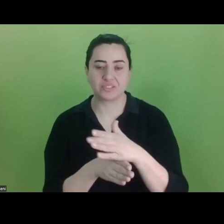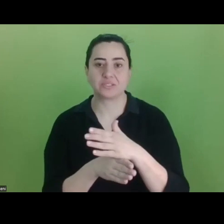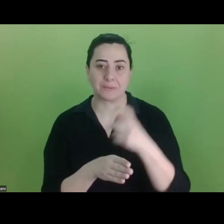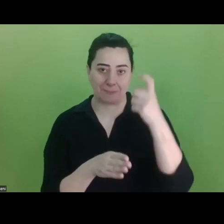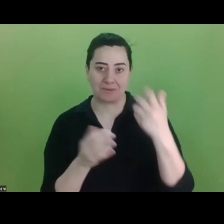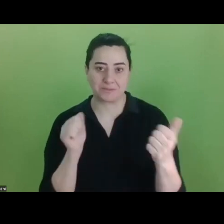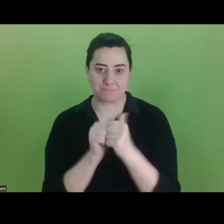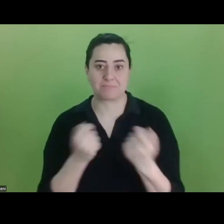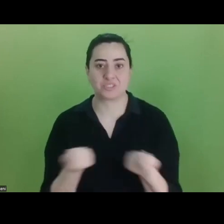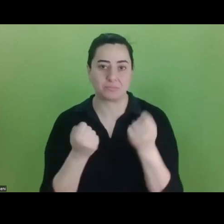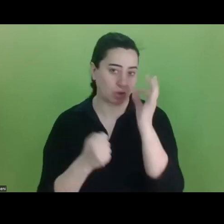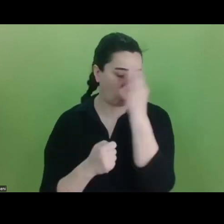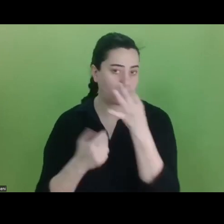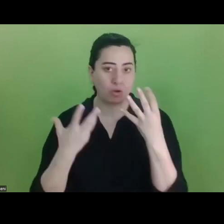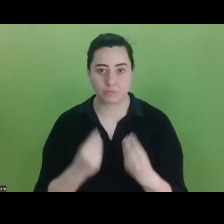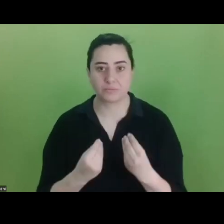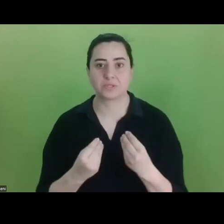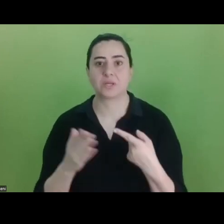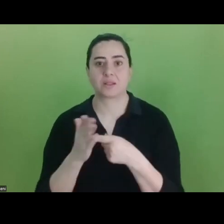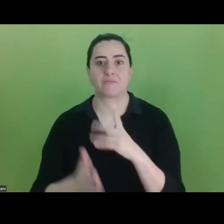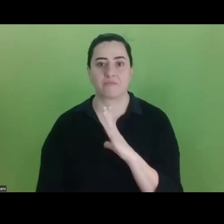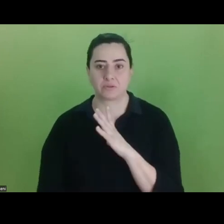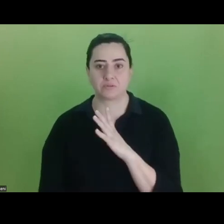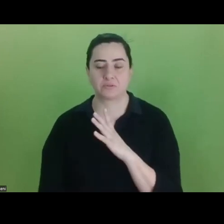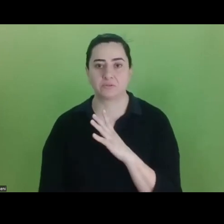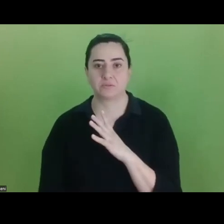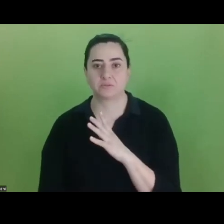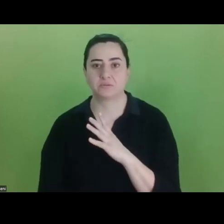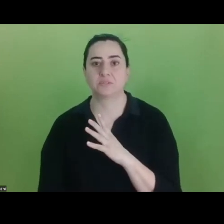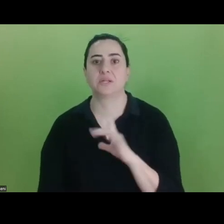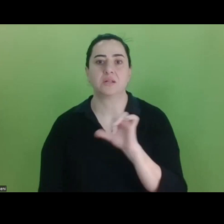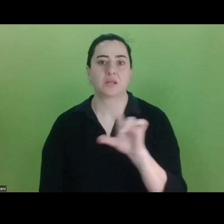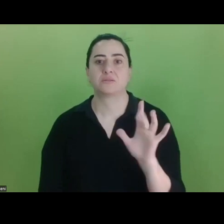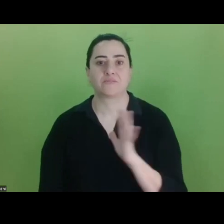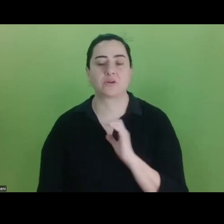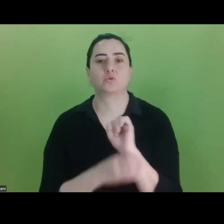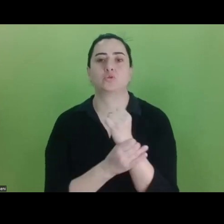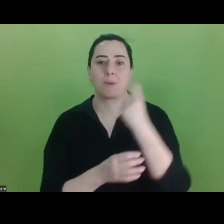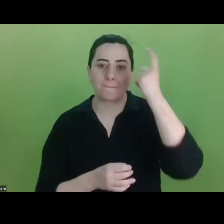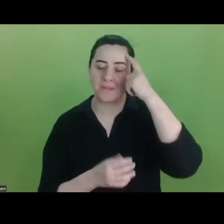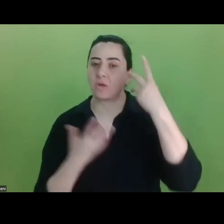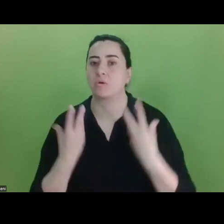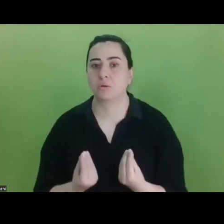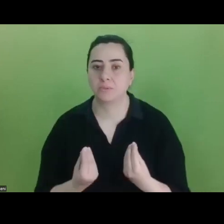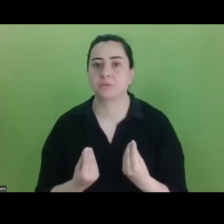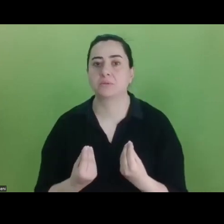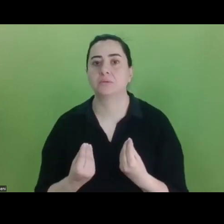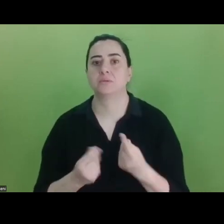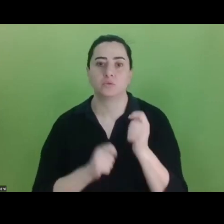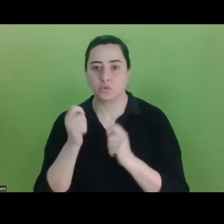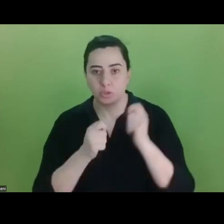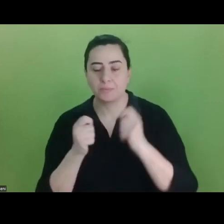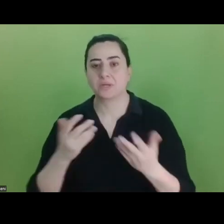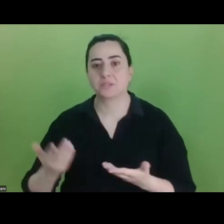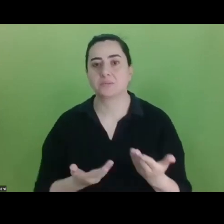birliğini kolaylaştıracak bir çalışma mı amaçlıyorsunuz? Ya da ihtiyaç duyulan bir uzmanlık bilgisi olabilir, uygulama, birikim ve hizmet